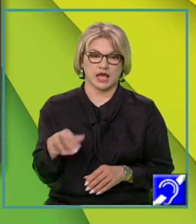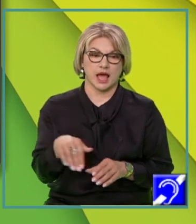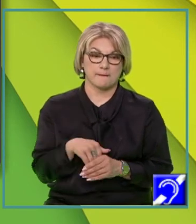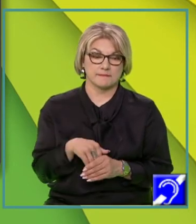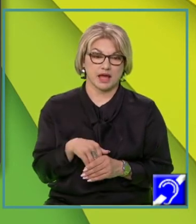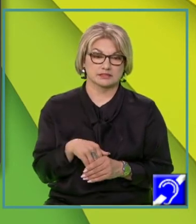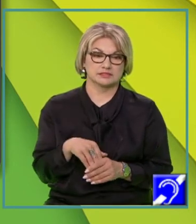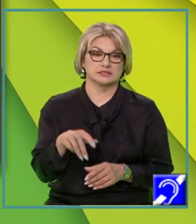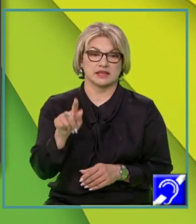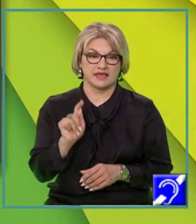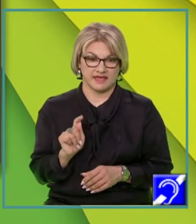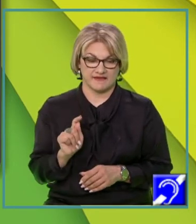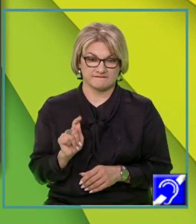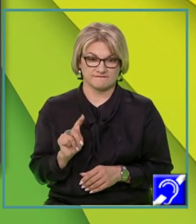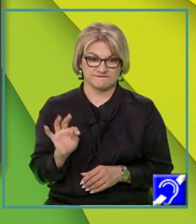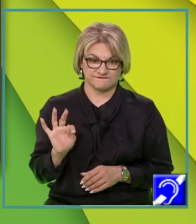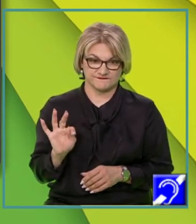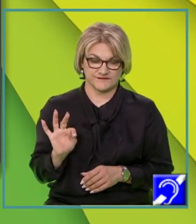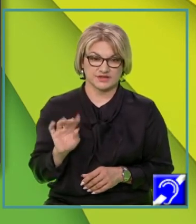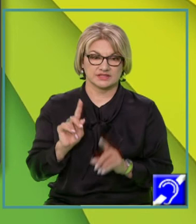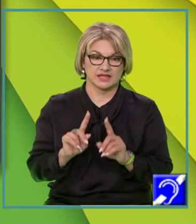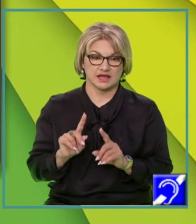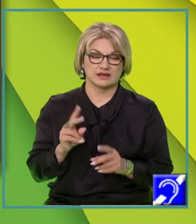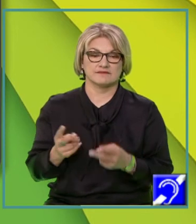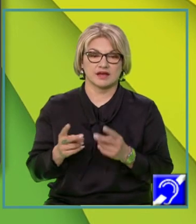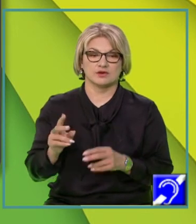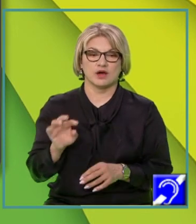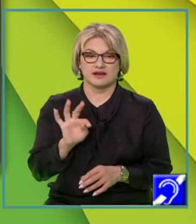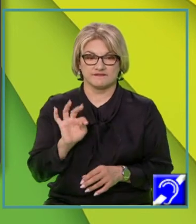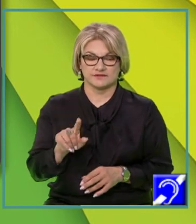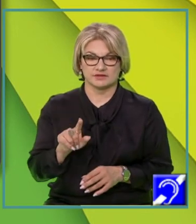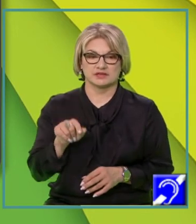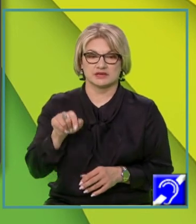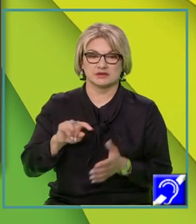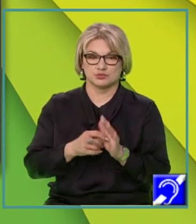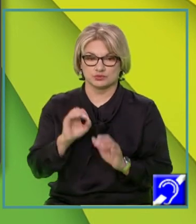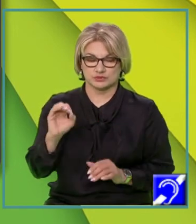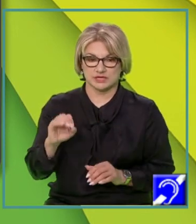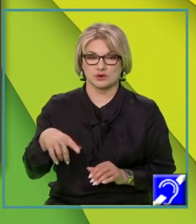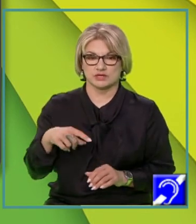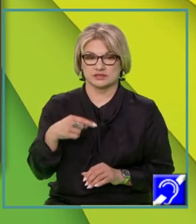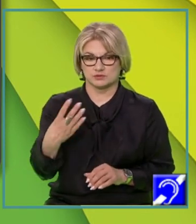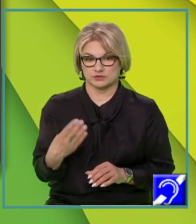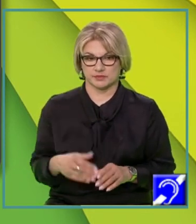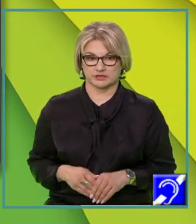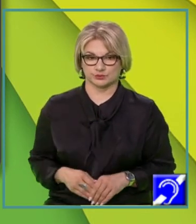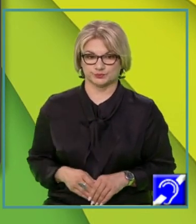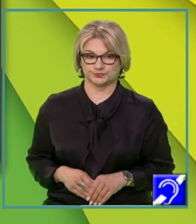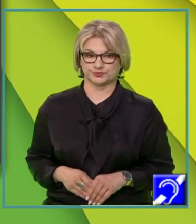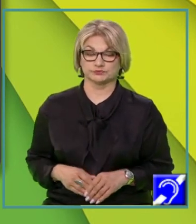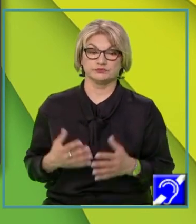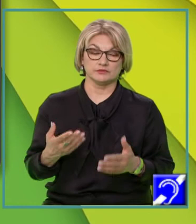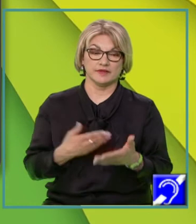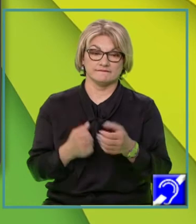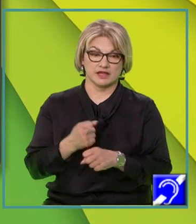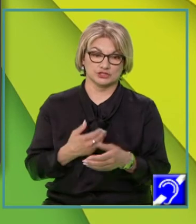graficului funcției F dacă valoarea funcției în abscisa punctului, adică în 0, este minus 4. Și vom